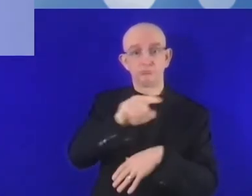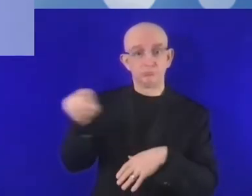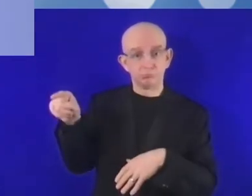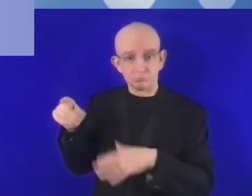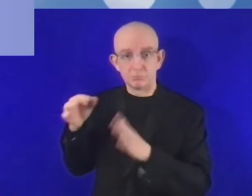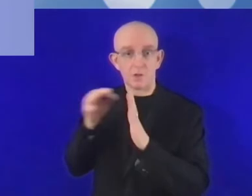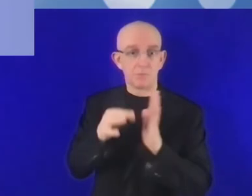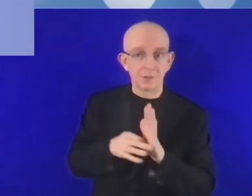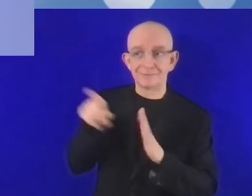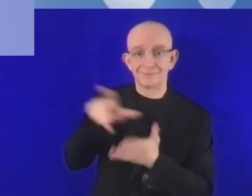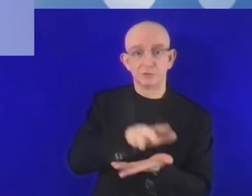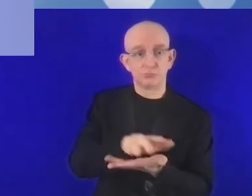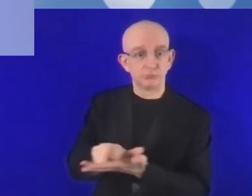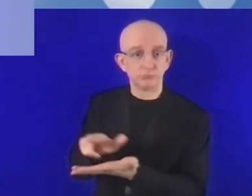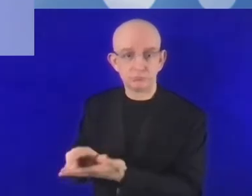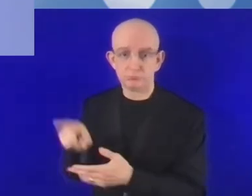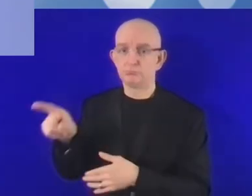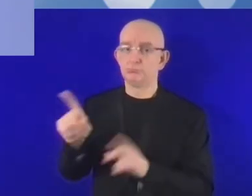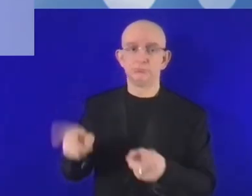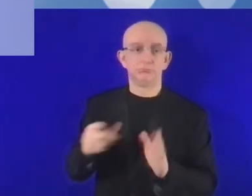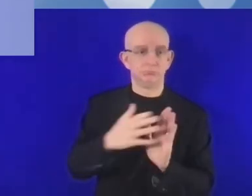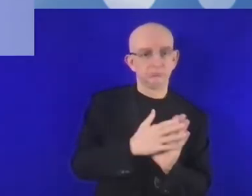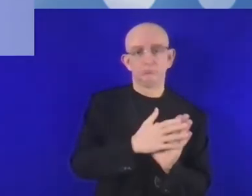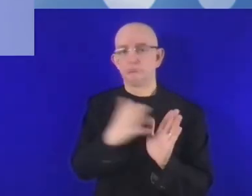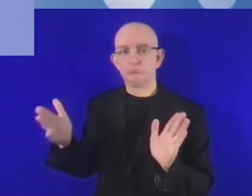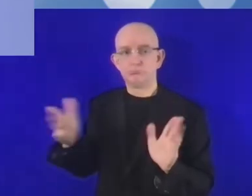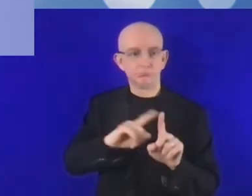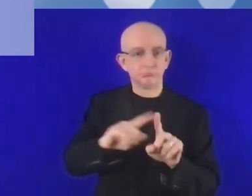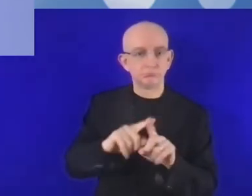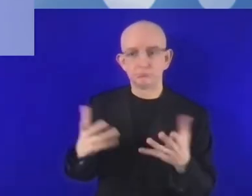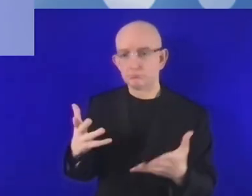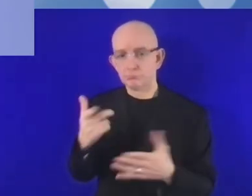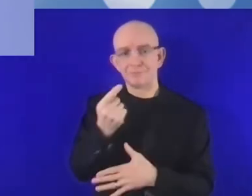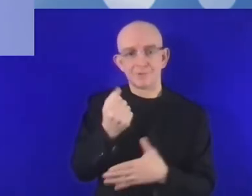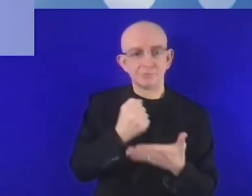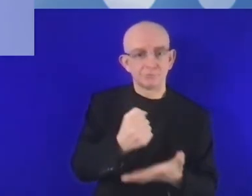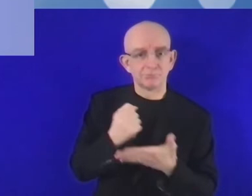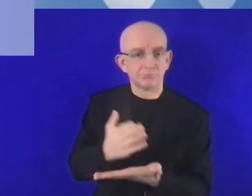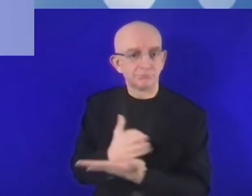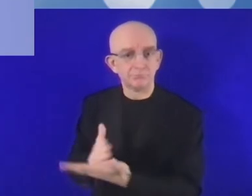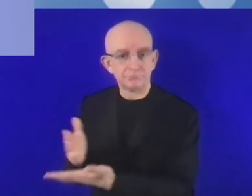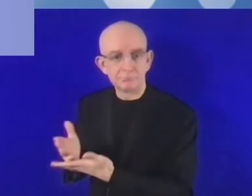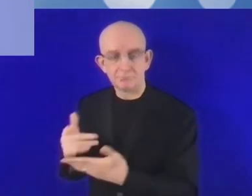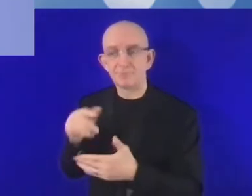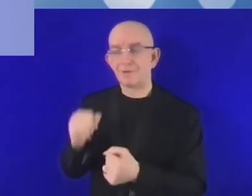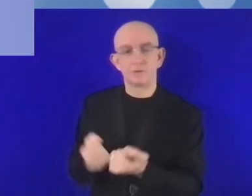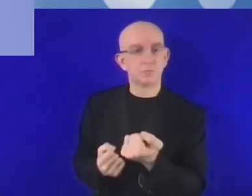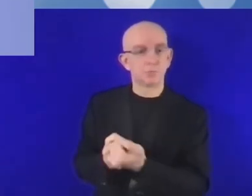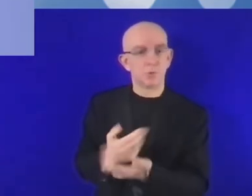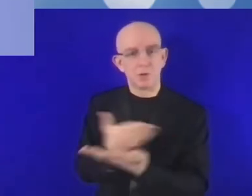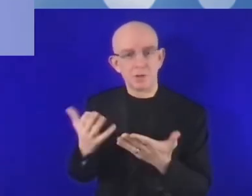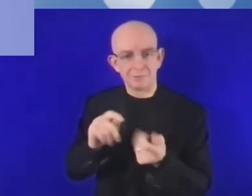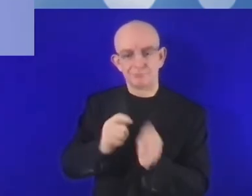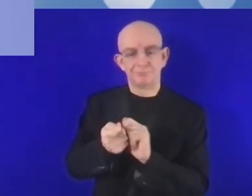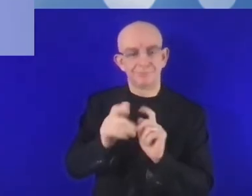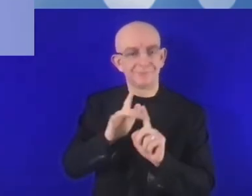decydentów w tworzenie bardzo szerokiej palety narzędzi finansowych, które mogłyby wspierać cyfryzację